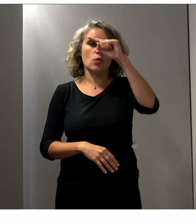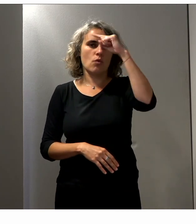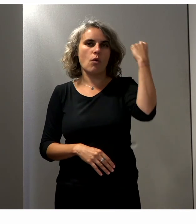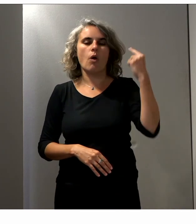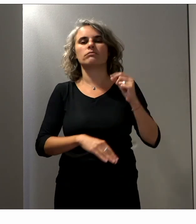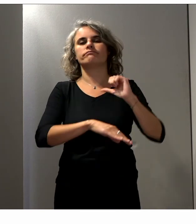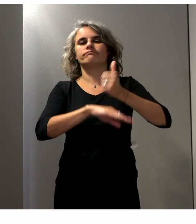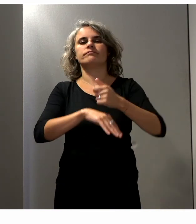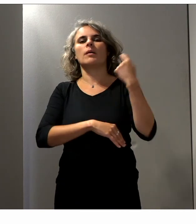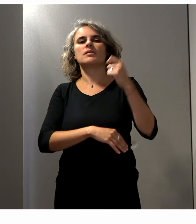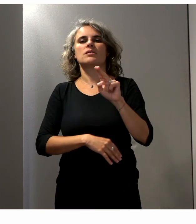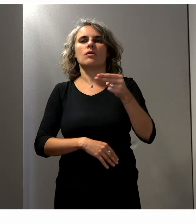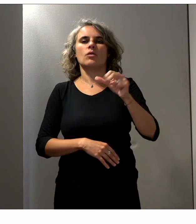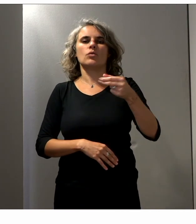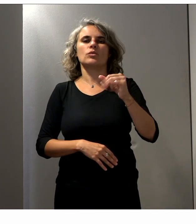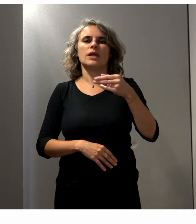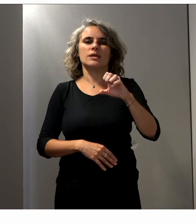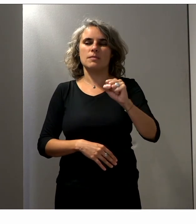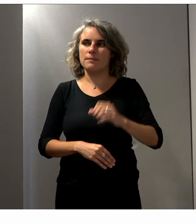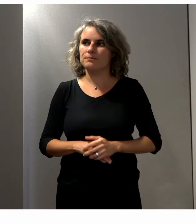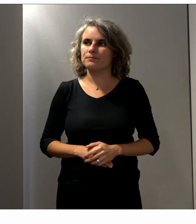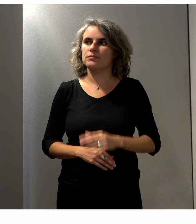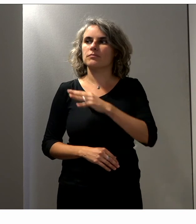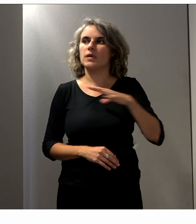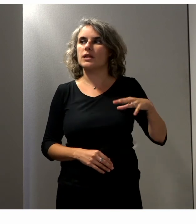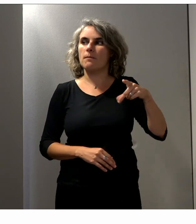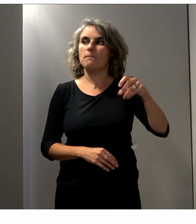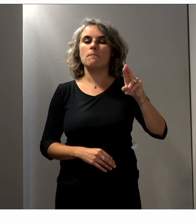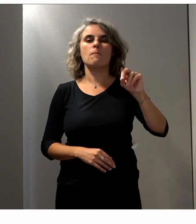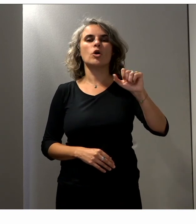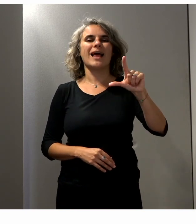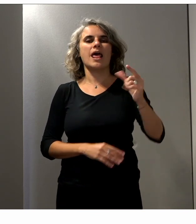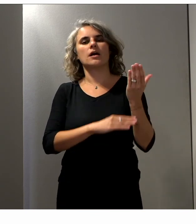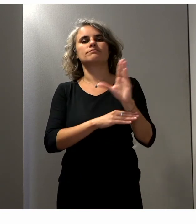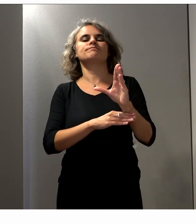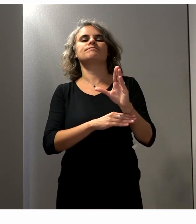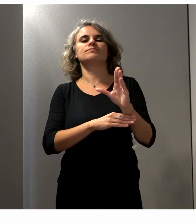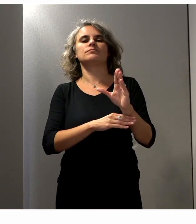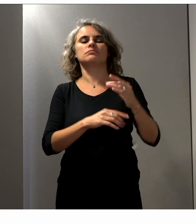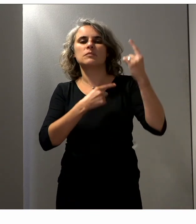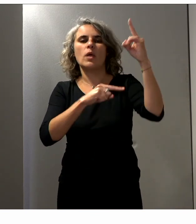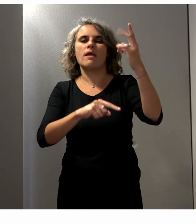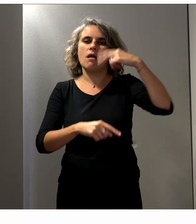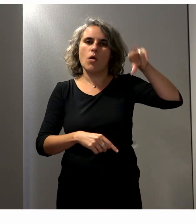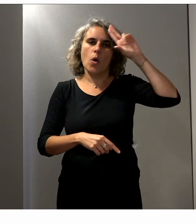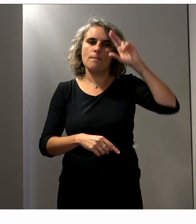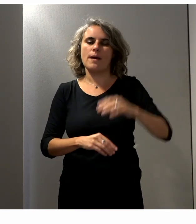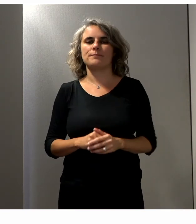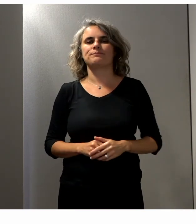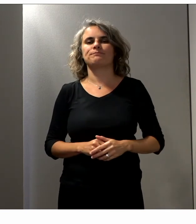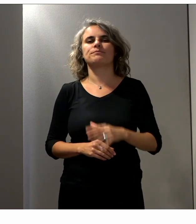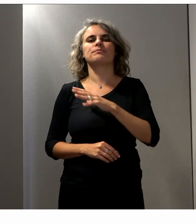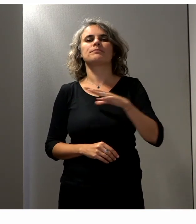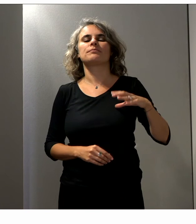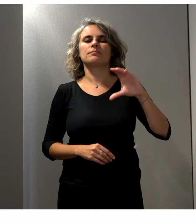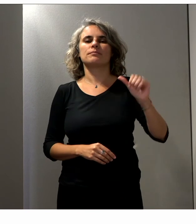d'Hélène Portal, qui est chargée de plaidoyer pour Inclusion Europe, de Laetitia Pandariz